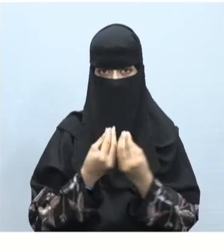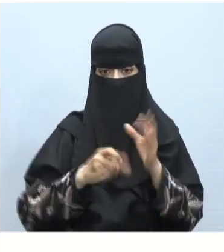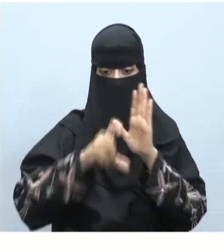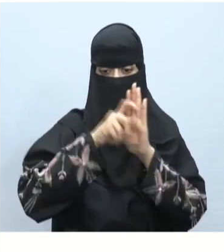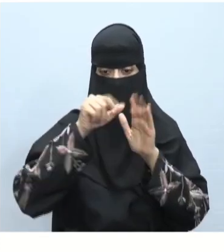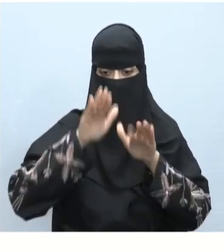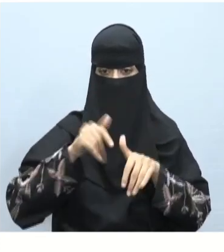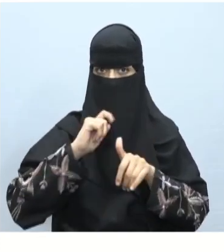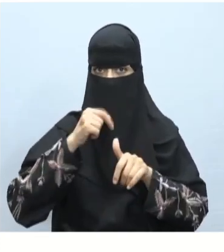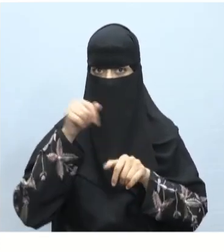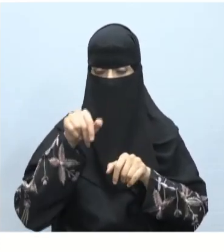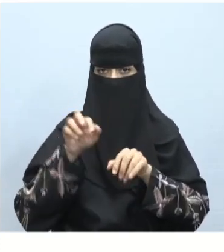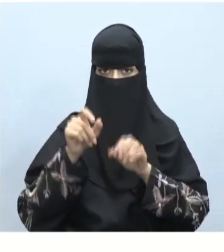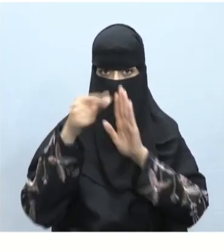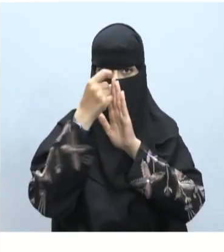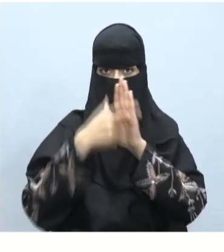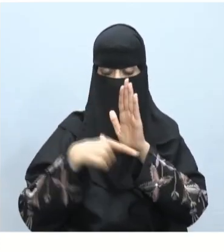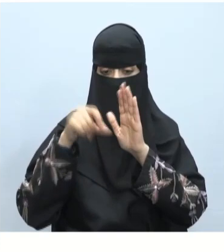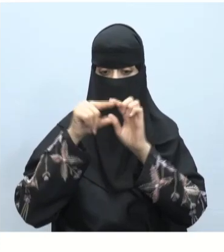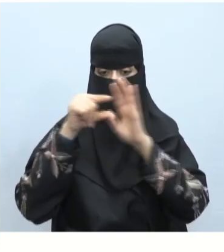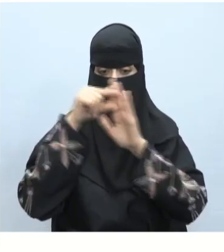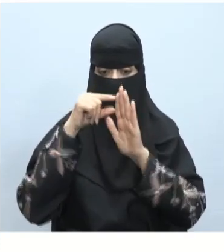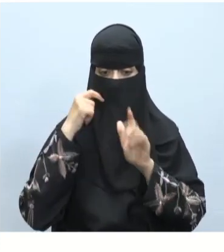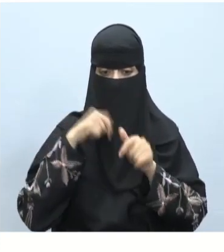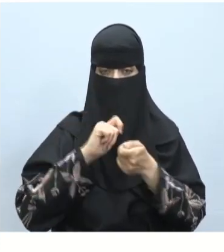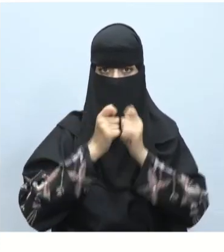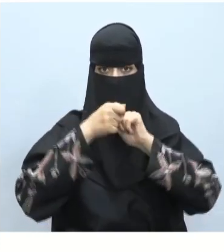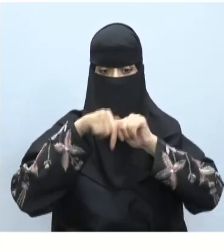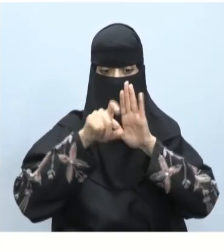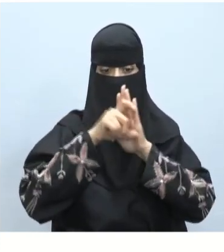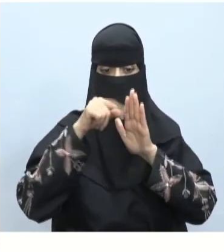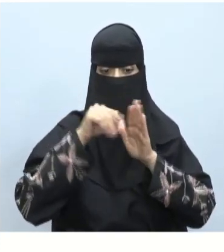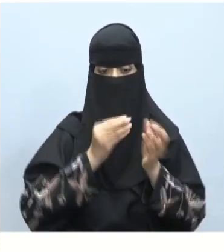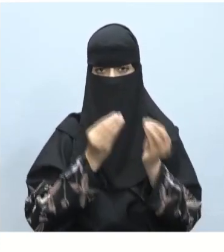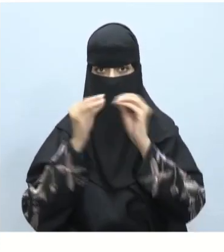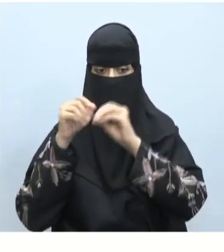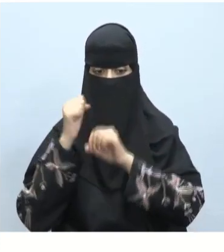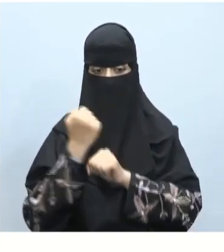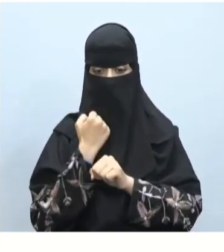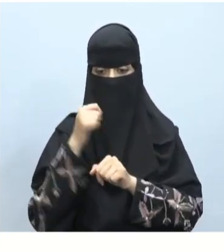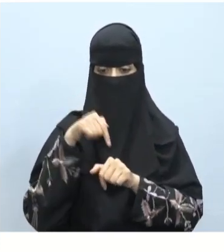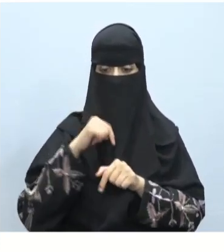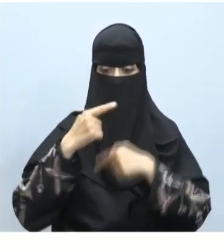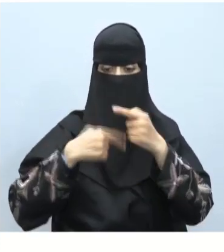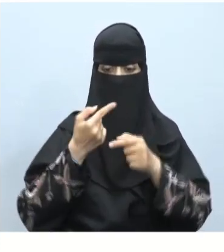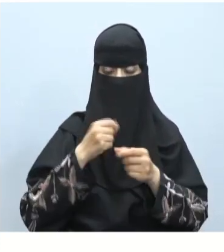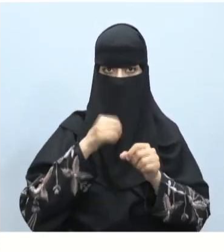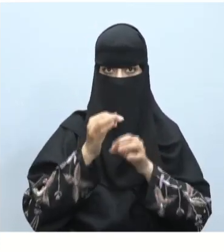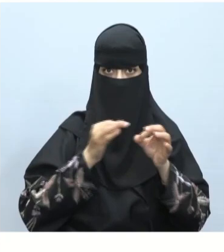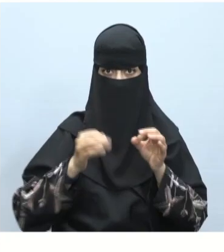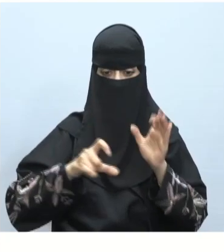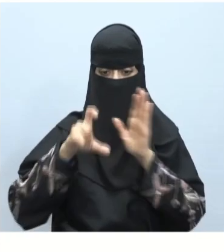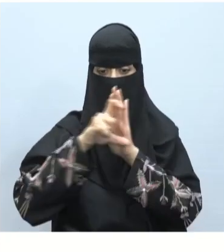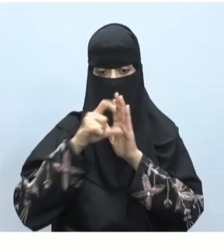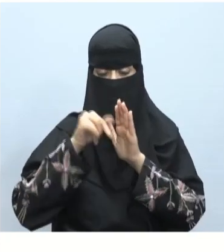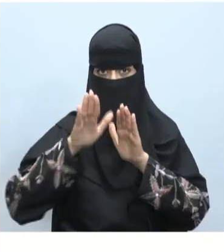ذكرنا أنه يمكنك تحرير العناوين والفقرات الموجودة واستبدال النصوص بالمحتوى الخاص بك كما يمكنك